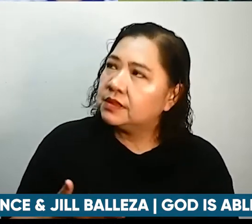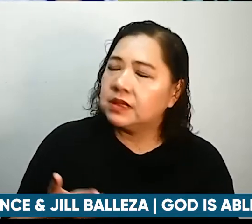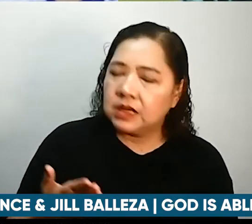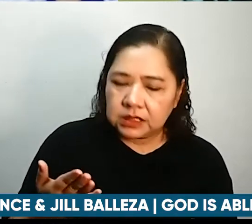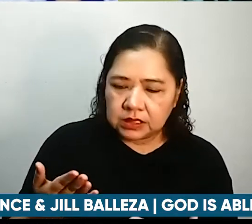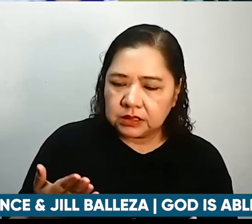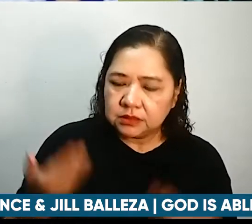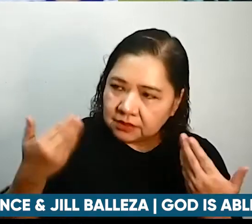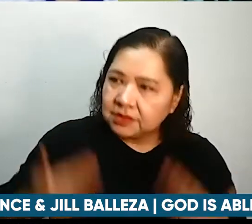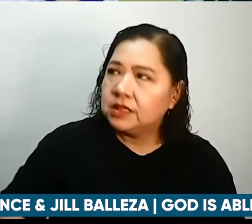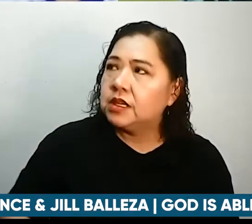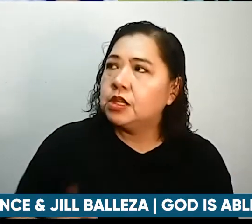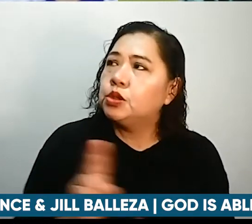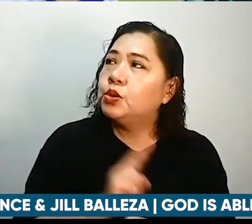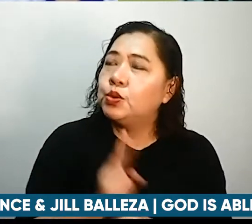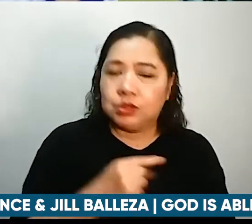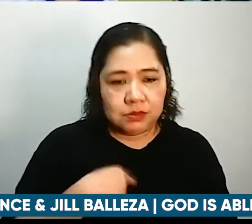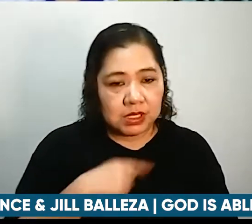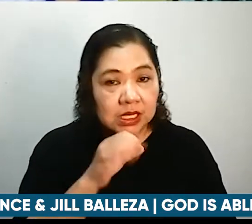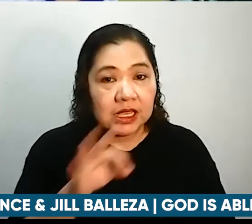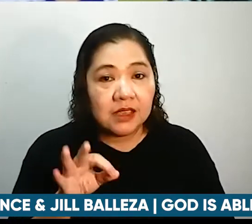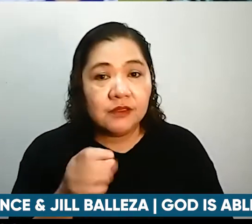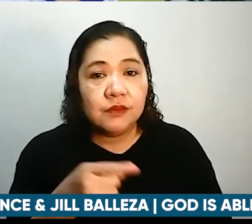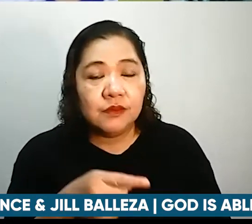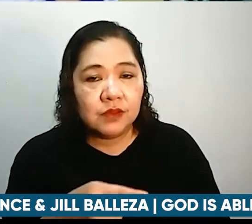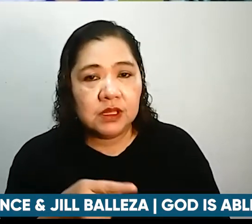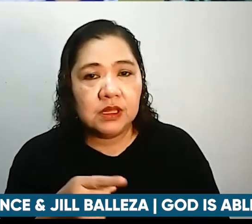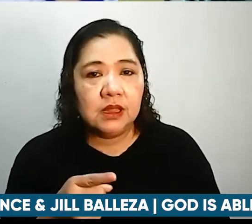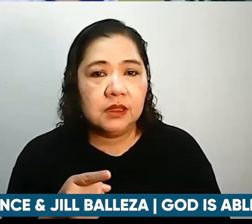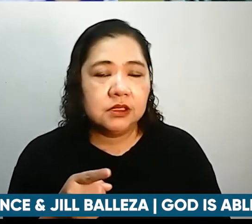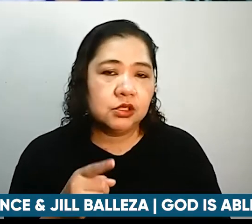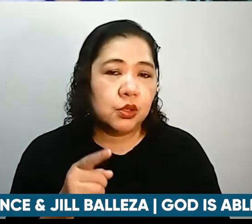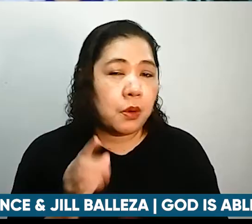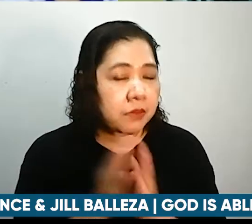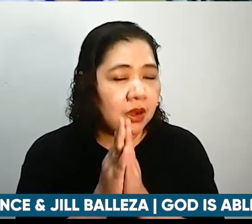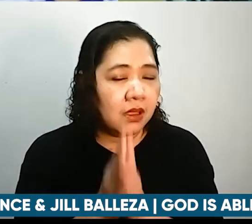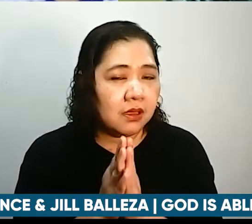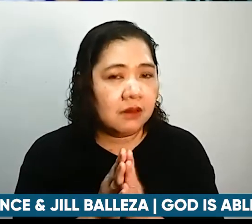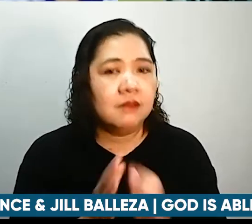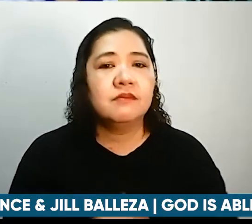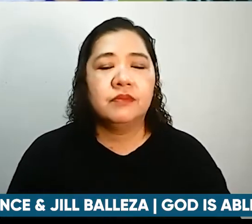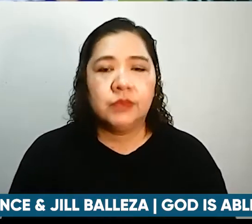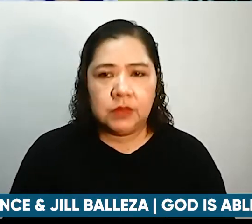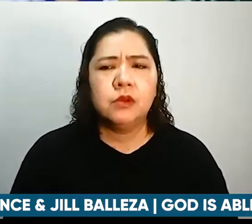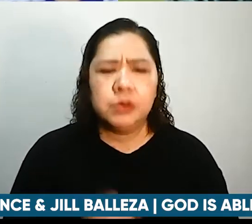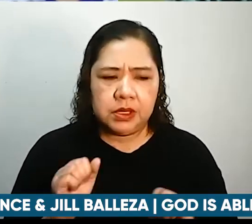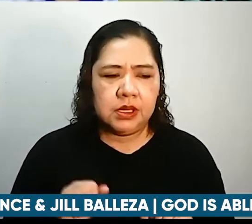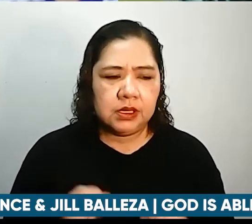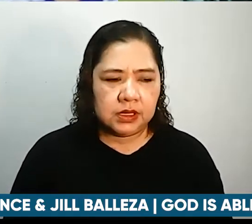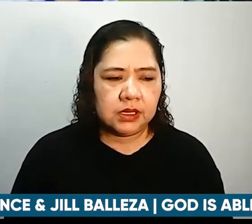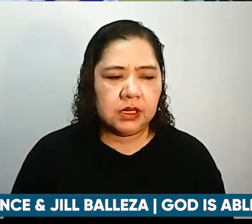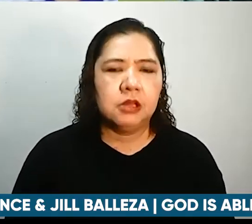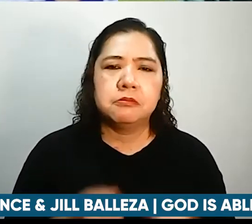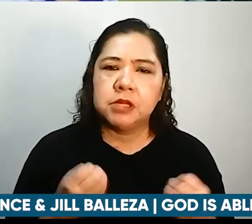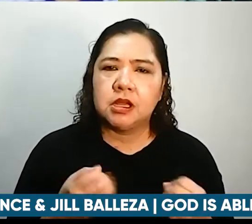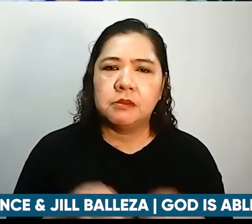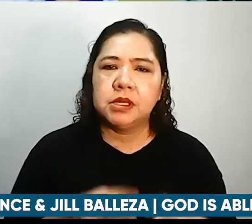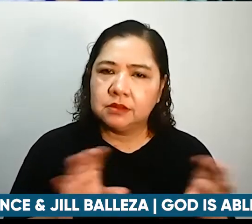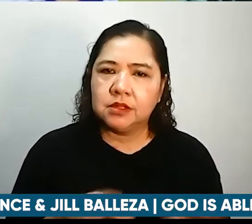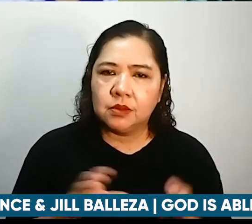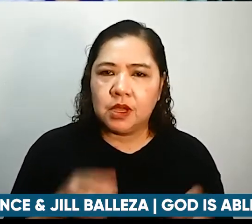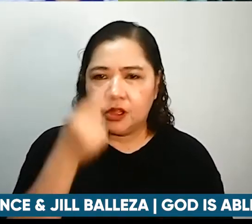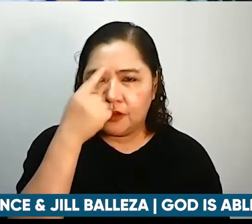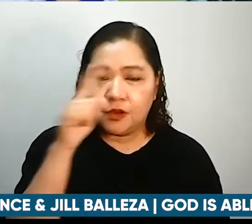kung yun ang prayer natin diba we do all na pwede natin gawin for His glory katulad ng